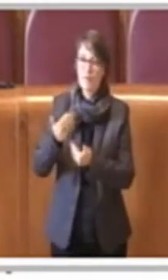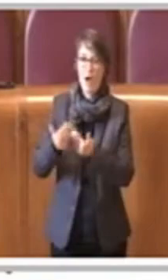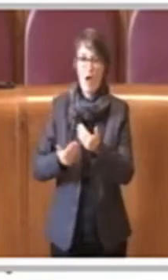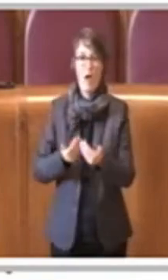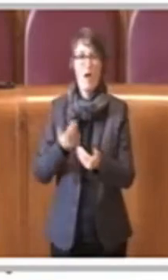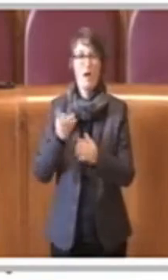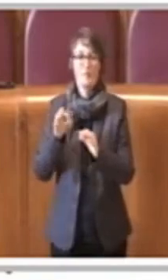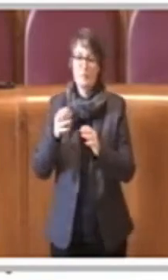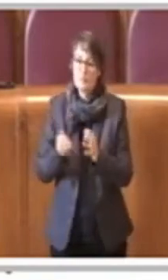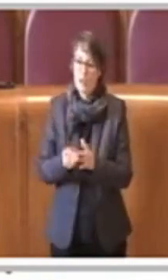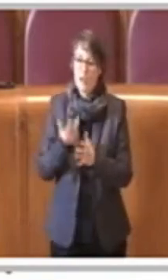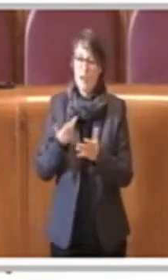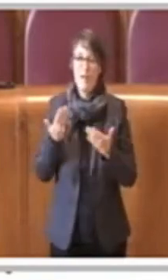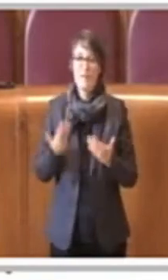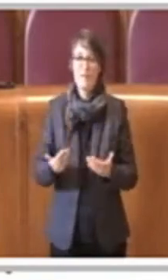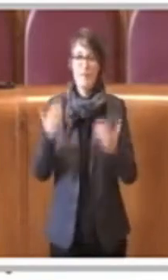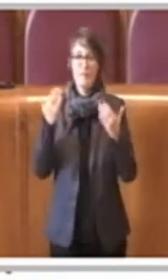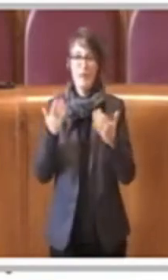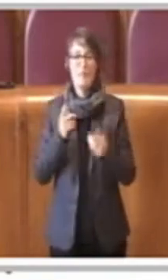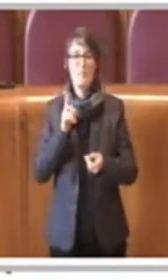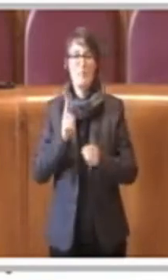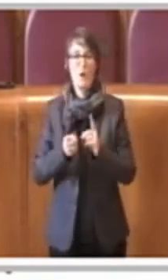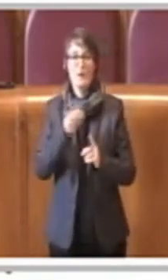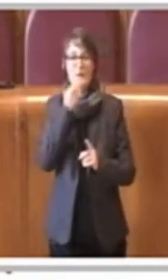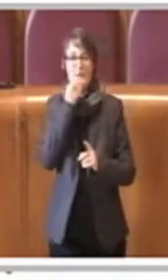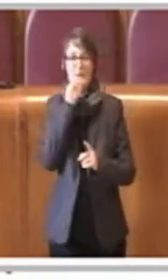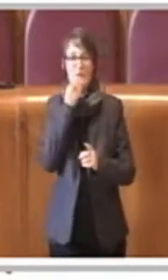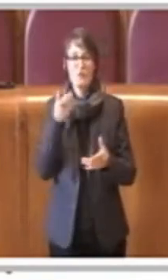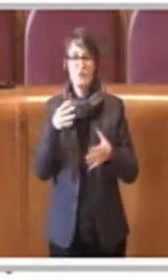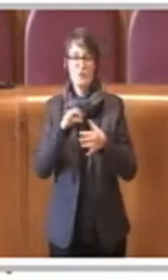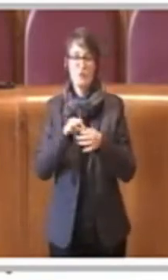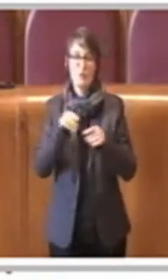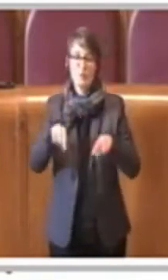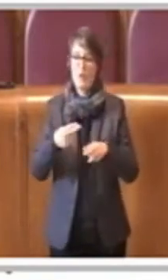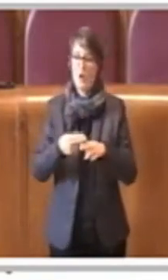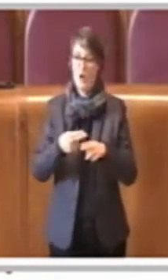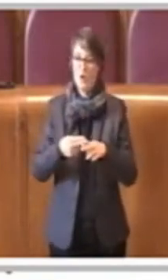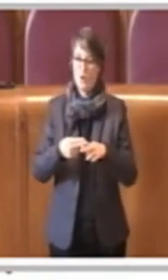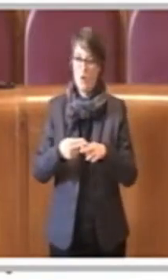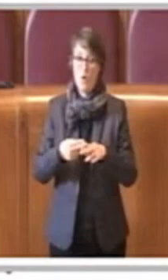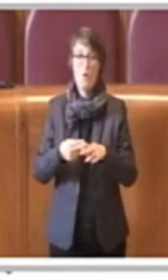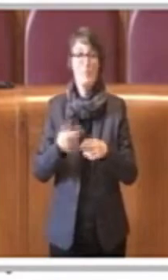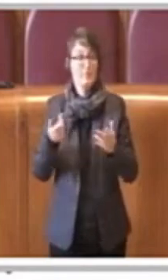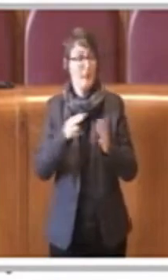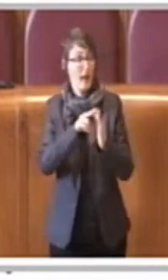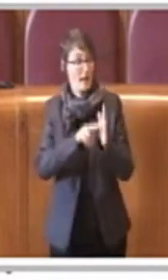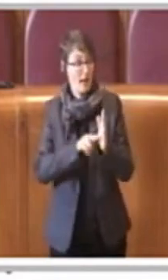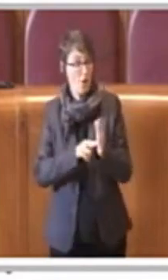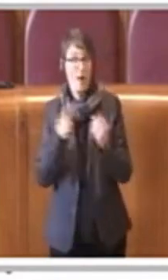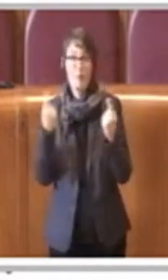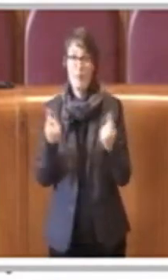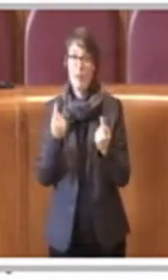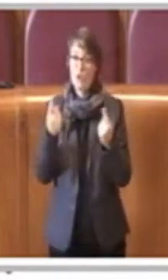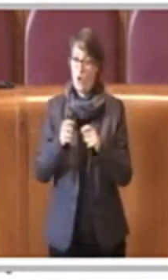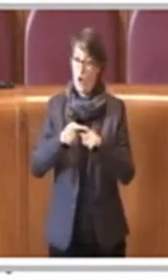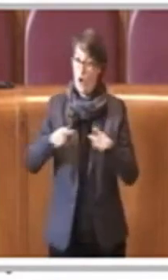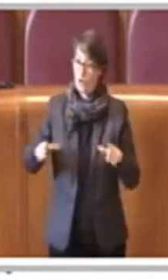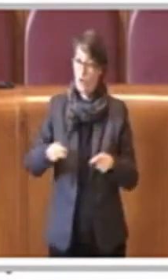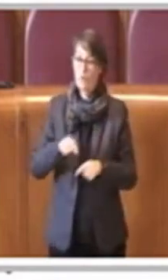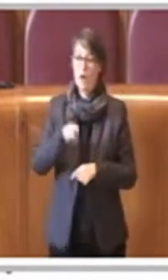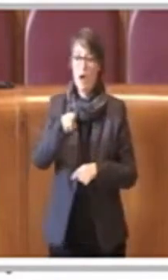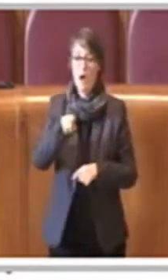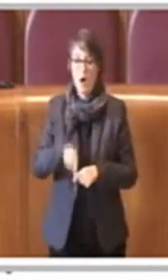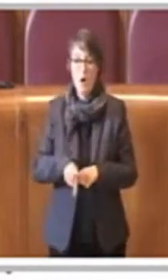finalmente una politica del cibo a Roma. Ricordo anche il regolamento sulla gestione degli orti urbani e anche la delibera di giunta Capiluna